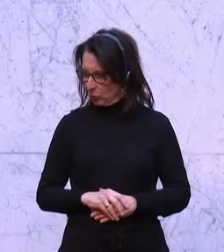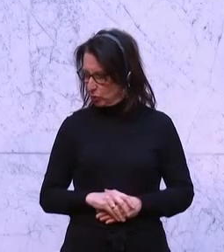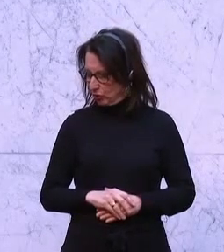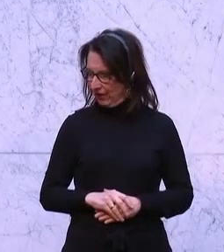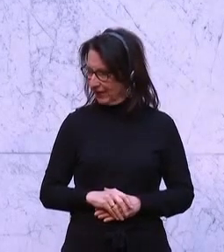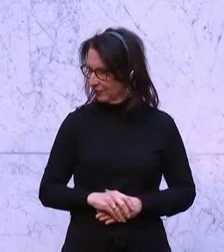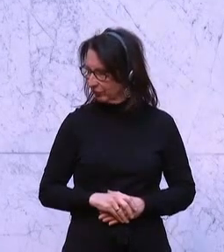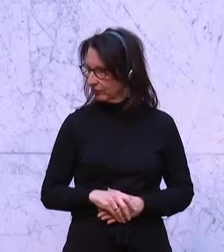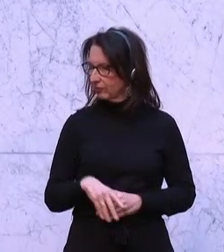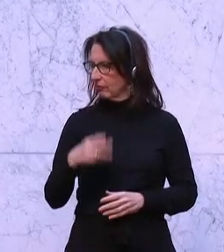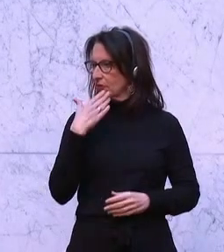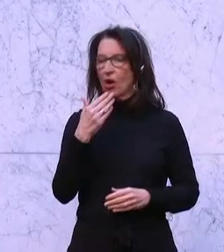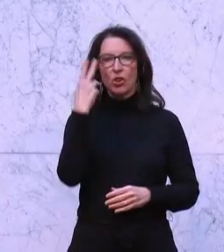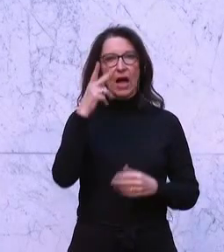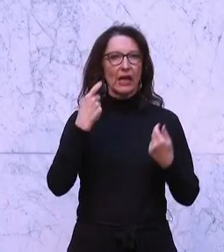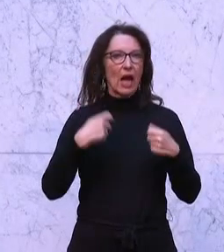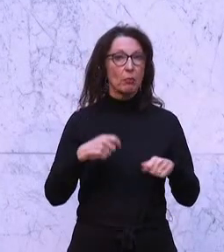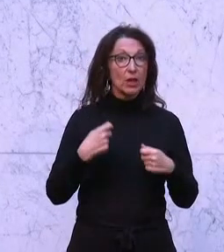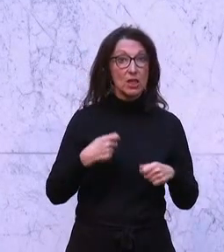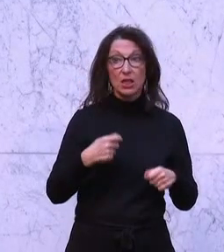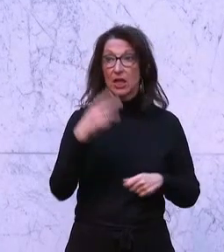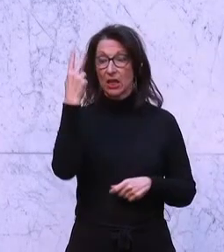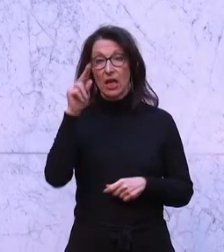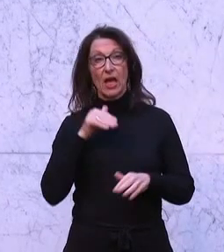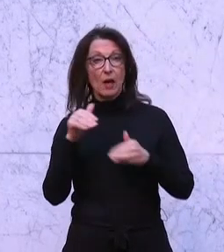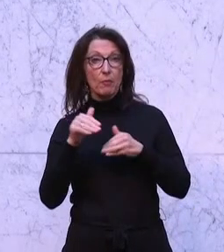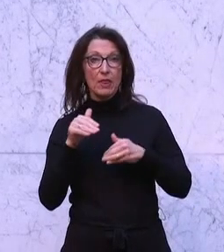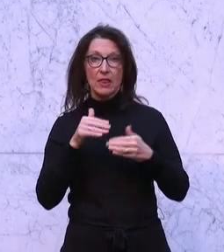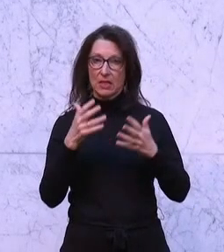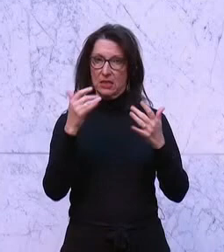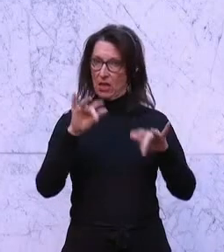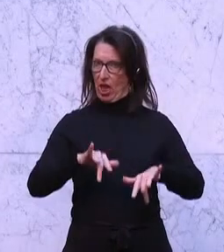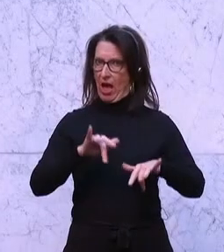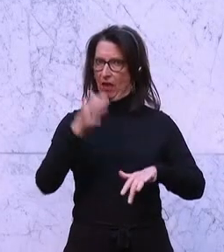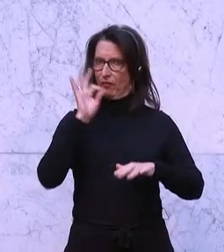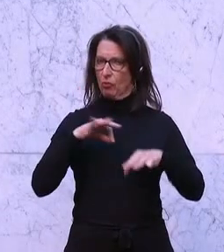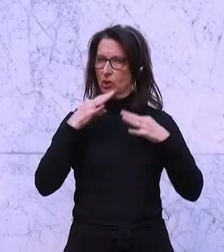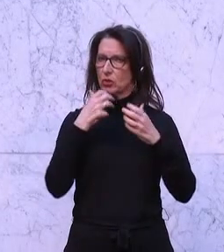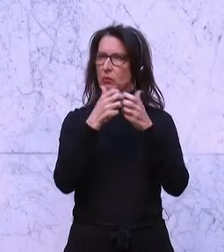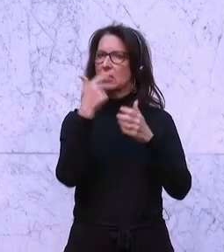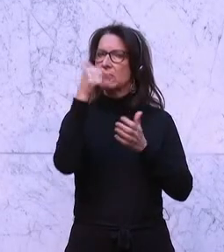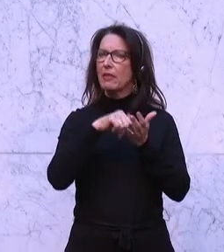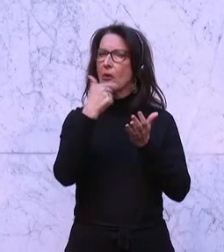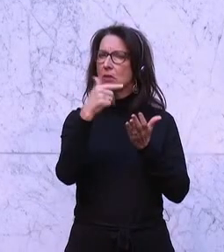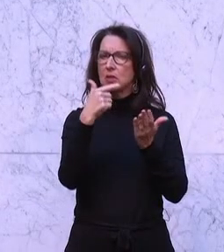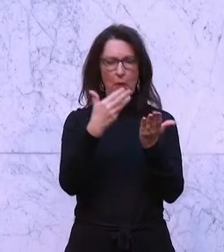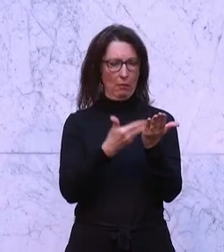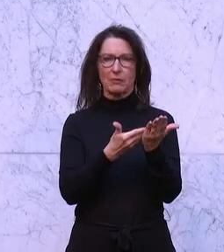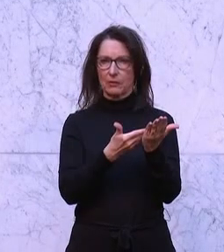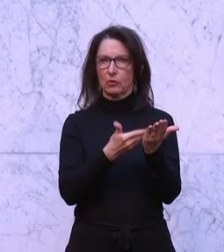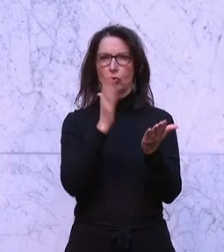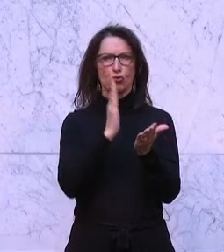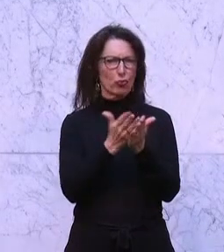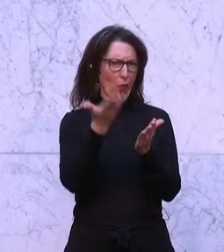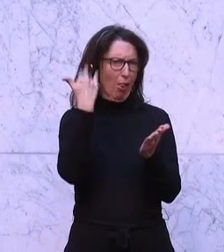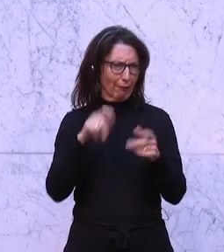Danke Herr Präsident, geschätzter Herr Minister. Ja, der vorliegende Frauengesundheitsbericht 2022 ist ja schon seit sehr langer Zeit verfügbar.